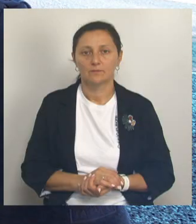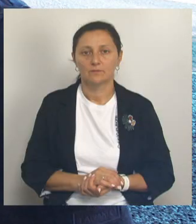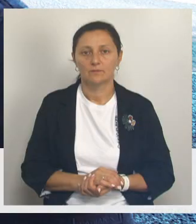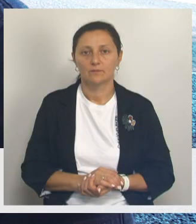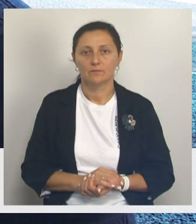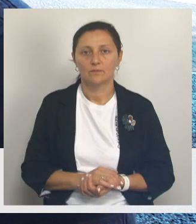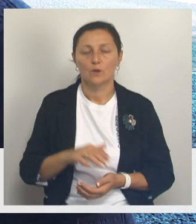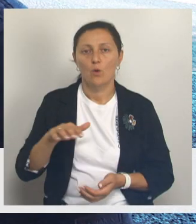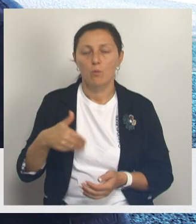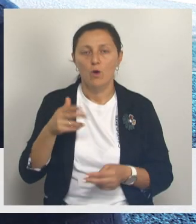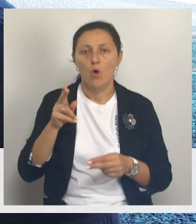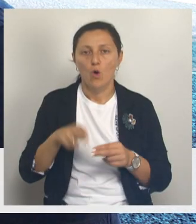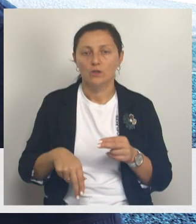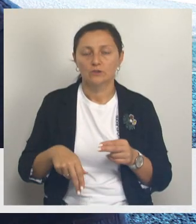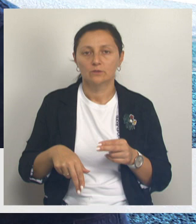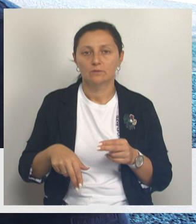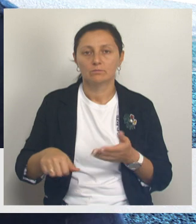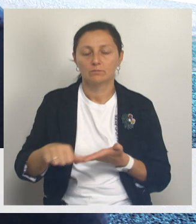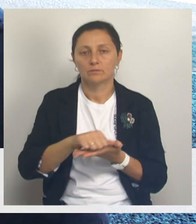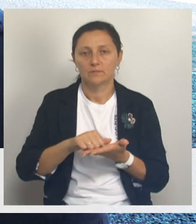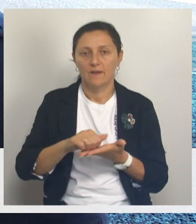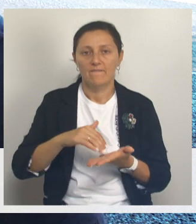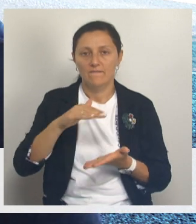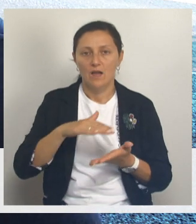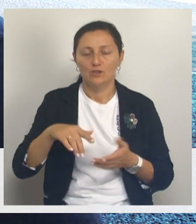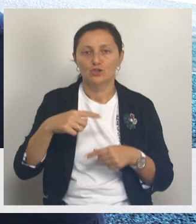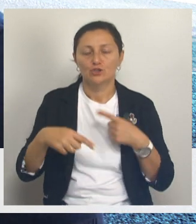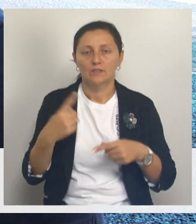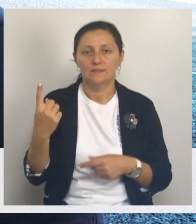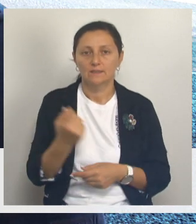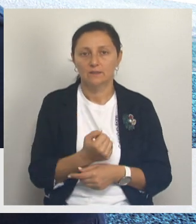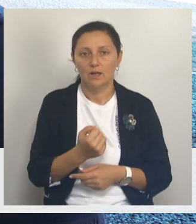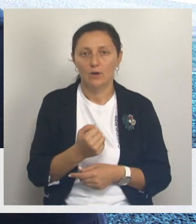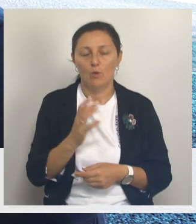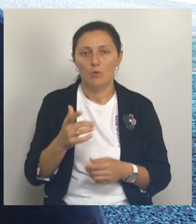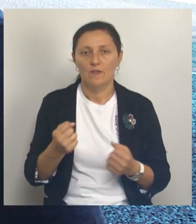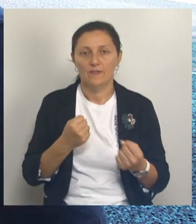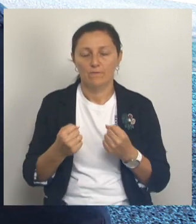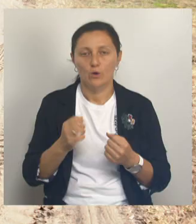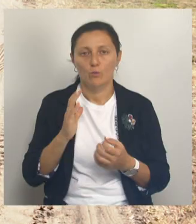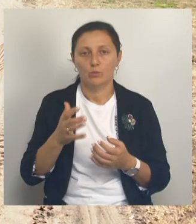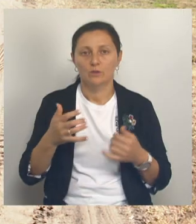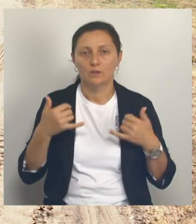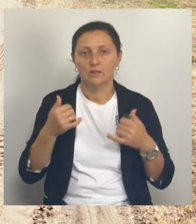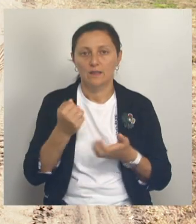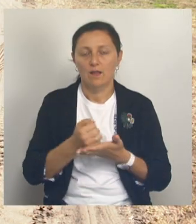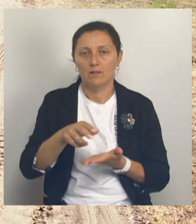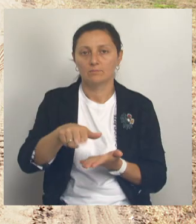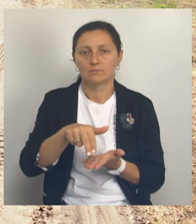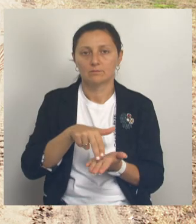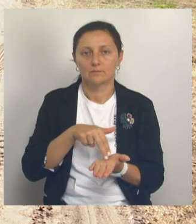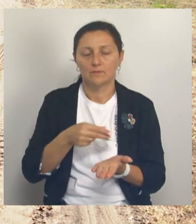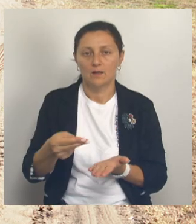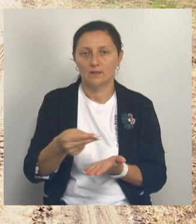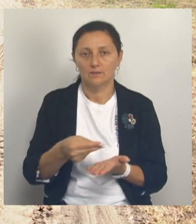После окончания укладки верхнего слоя, через неделю, после того, как окислится битум, будет нанесена разметка на проезжую часть.